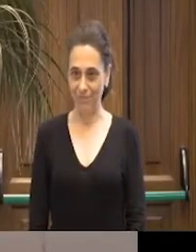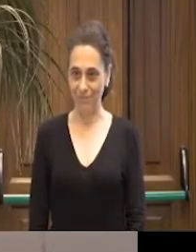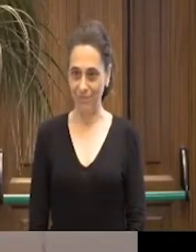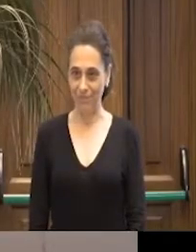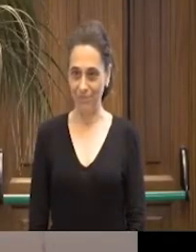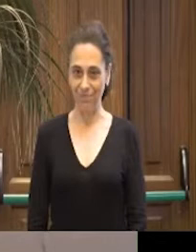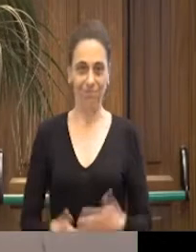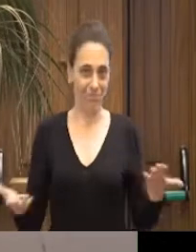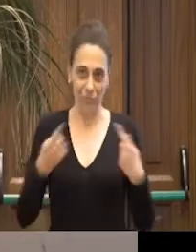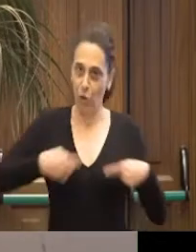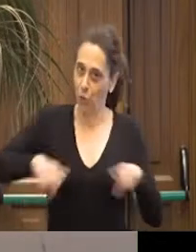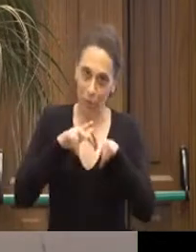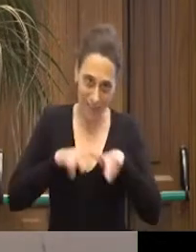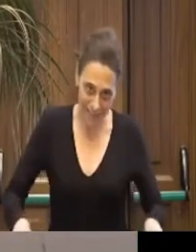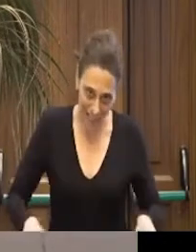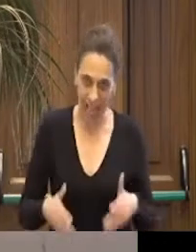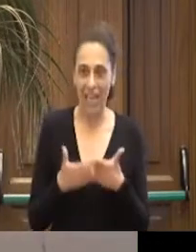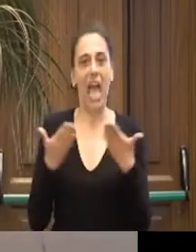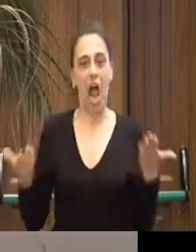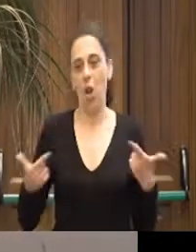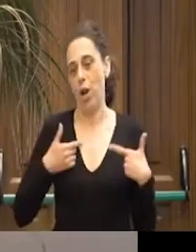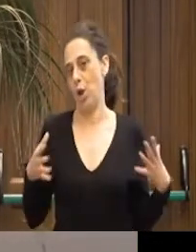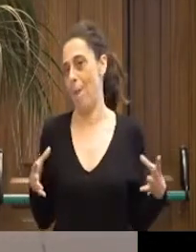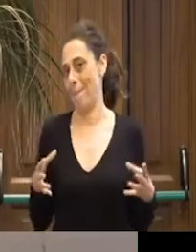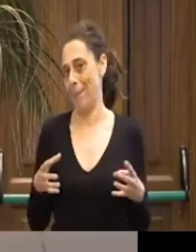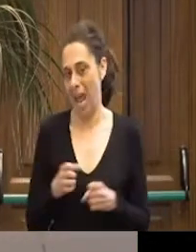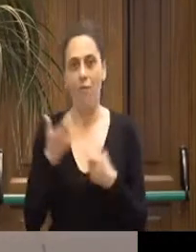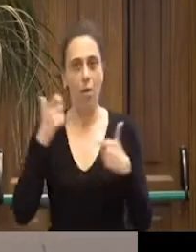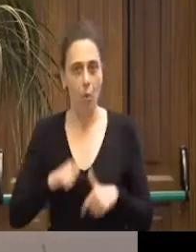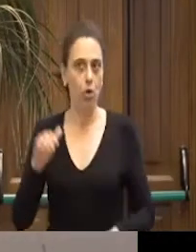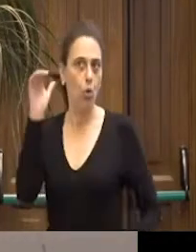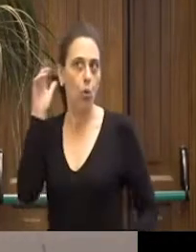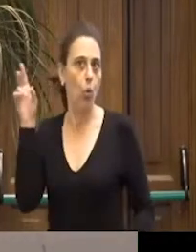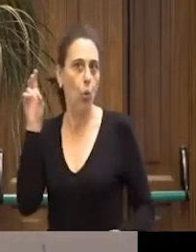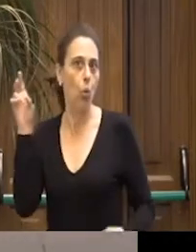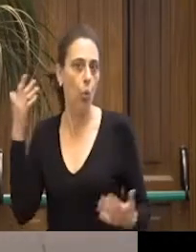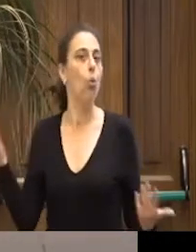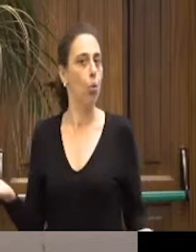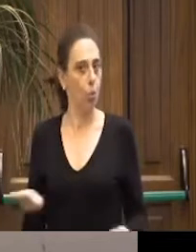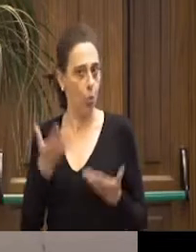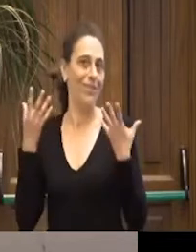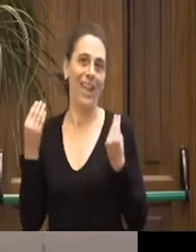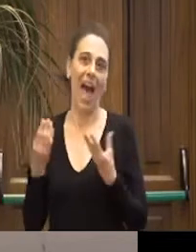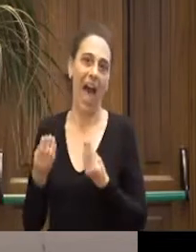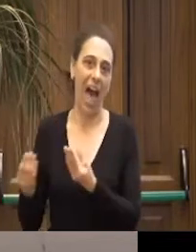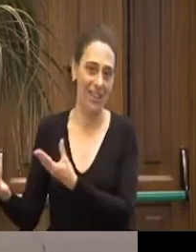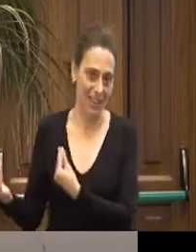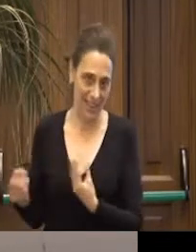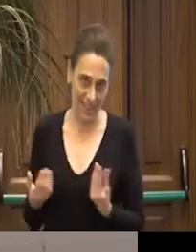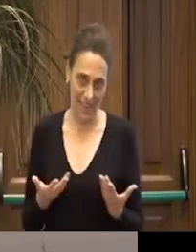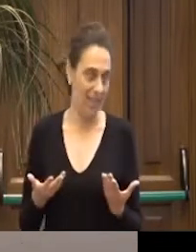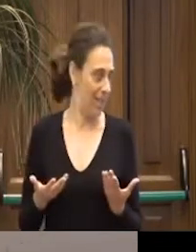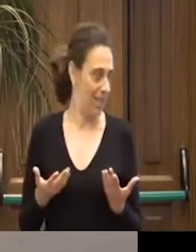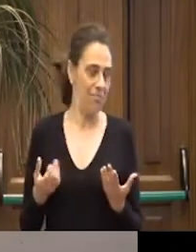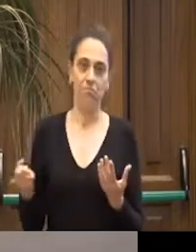Siamo stanchi, quindi la farò breve perché abbiamo ascoltato tantissimi